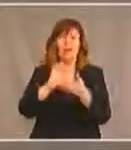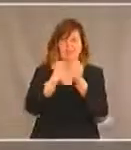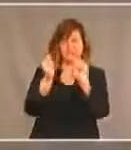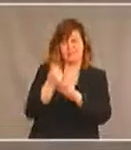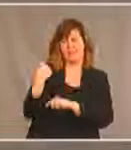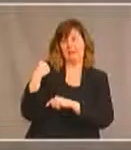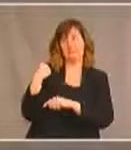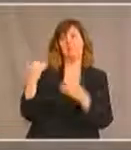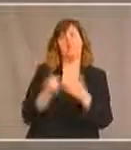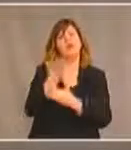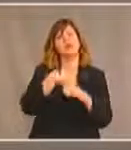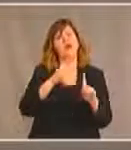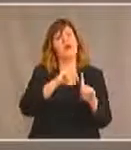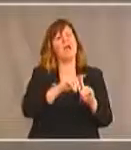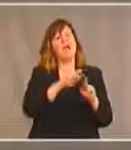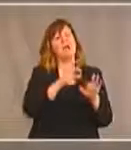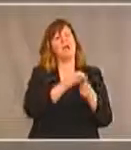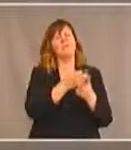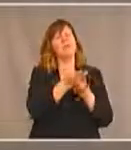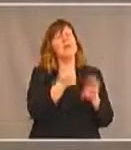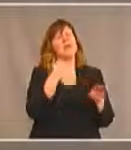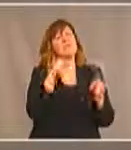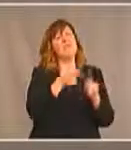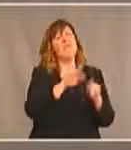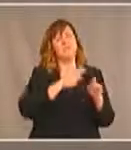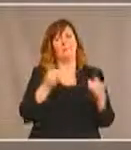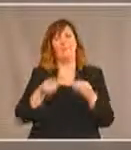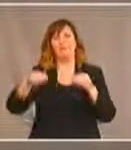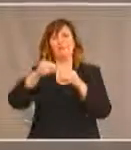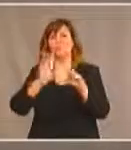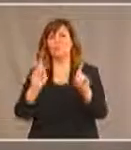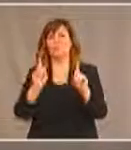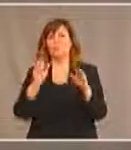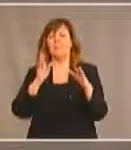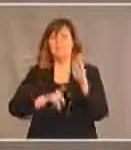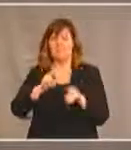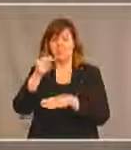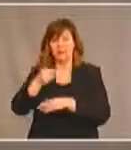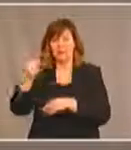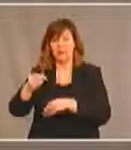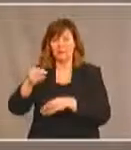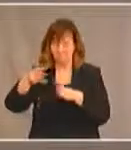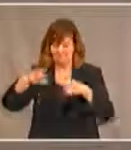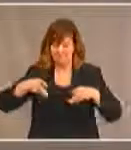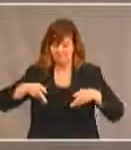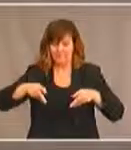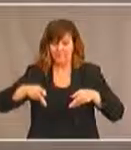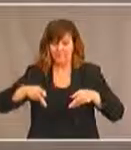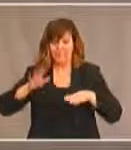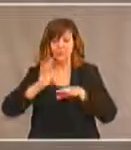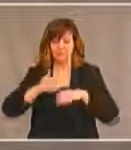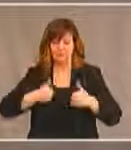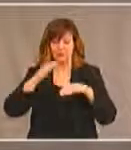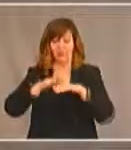exemption qui permettait la discrimination à l'égard des personnes ayant des handicaps sur les réserves et